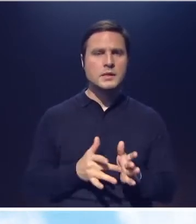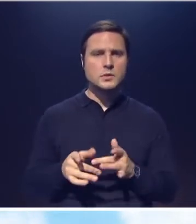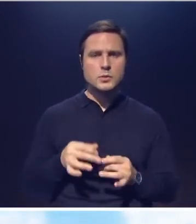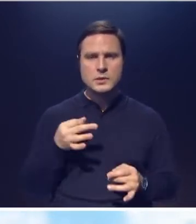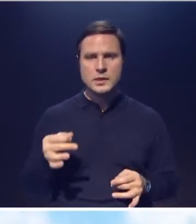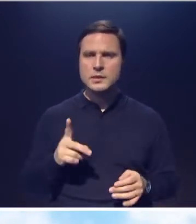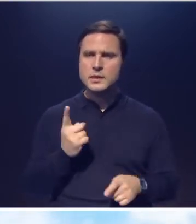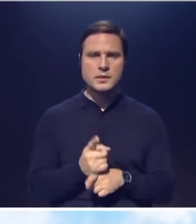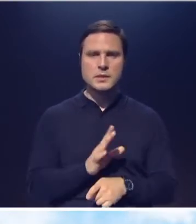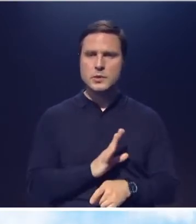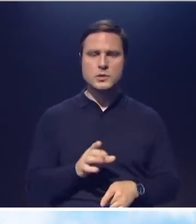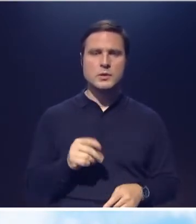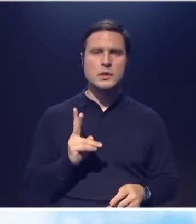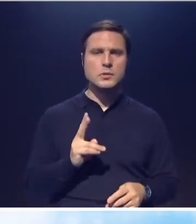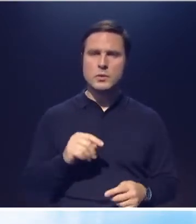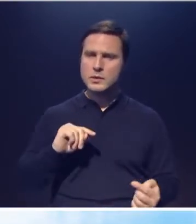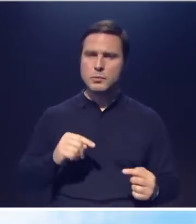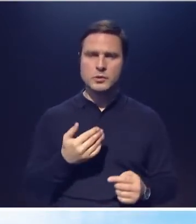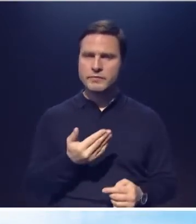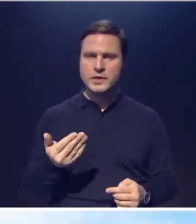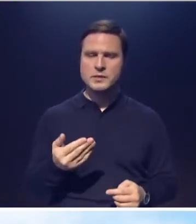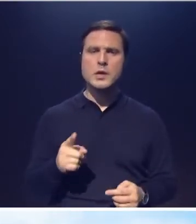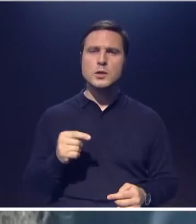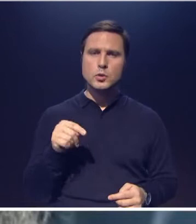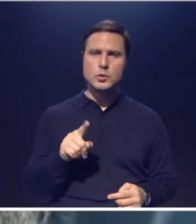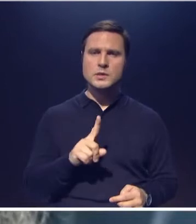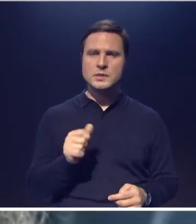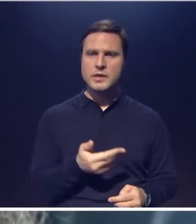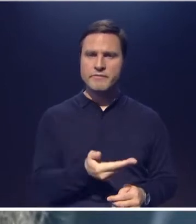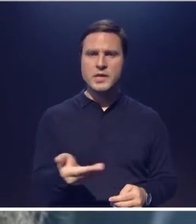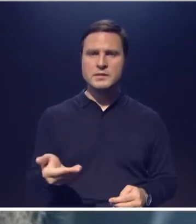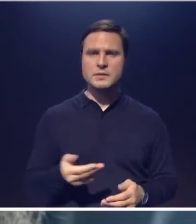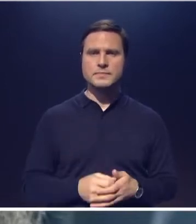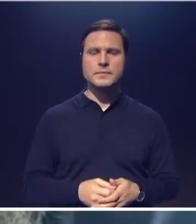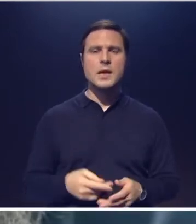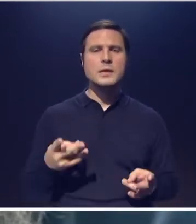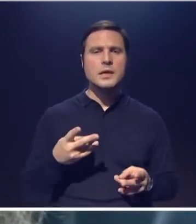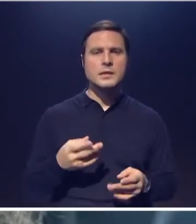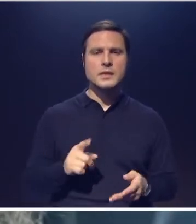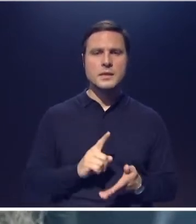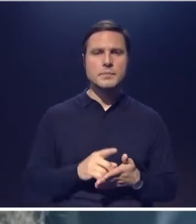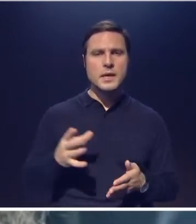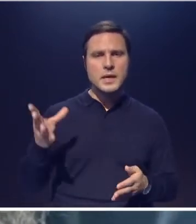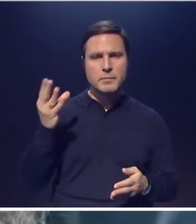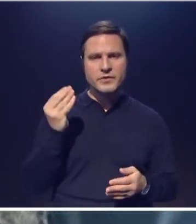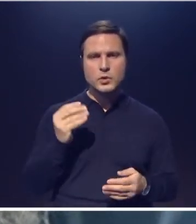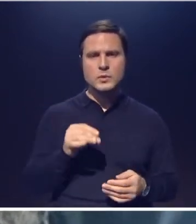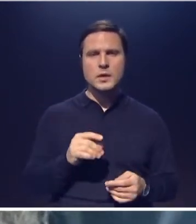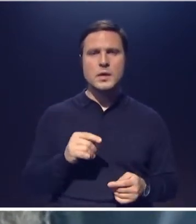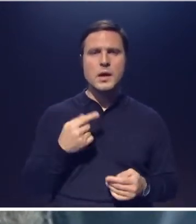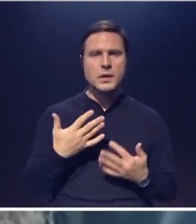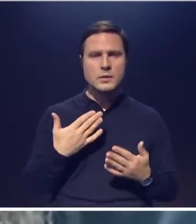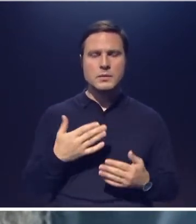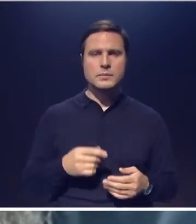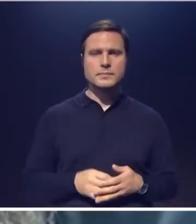ему, не запрещайте, ибо кто не против вас, тот за вас». Это, надо иметь в виду, относится к